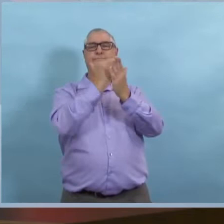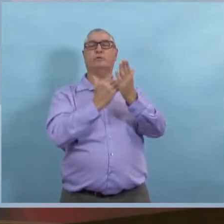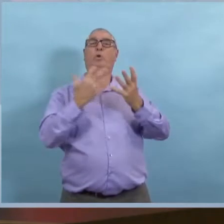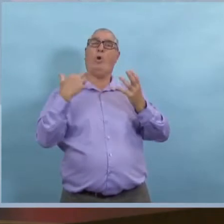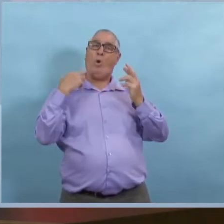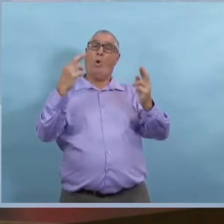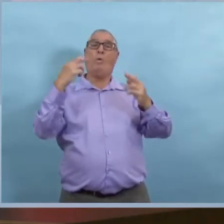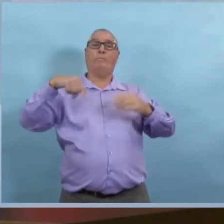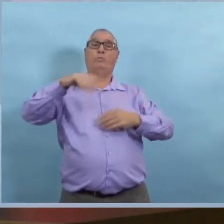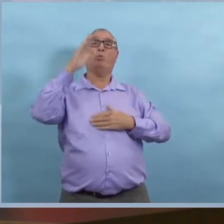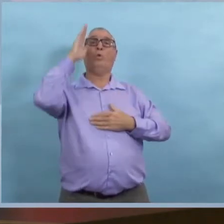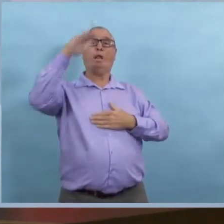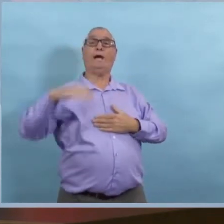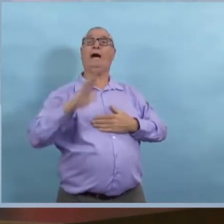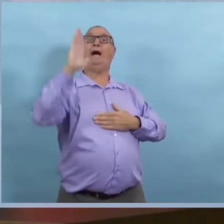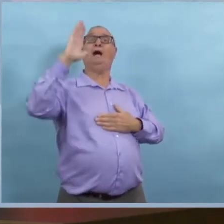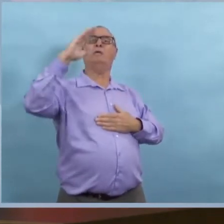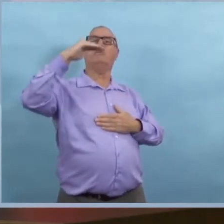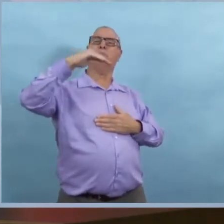bon équilibre de restrictions.